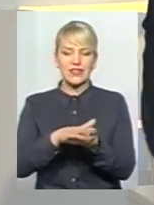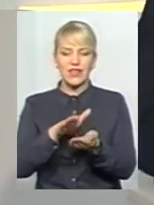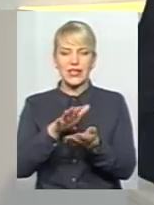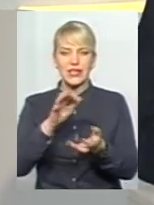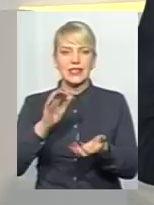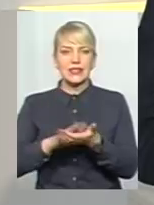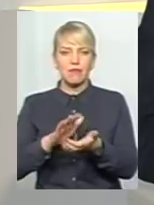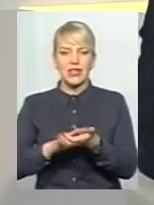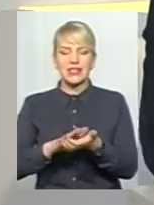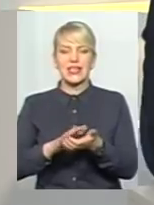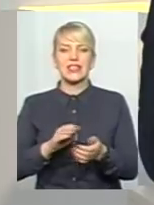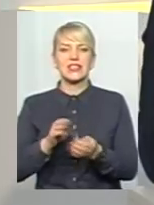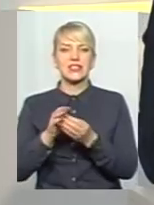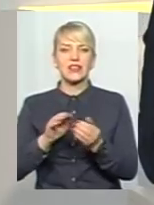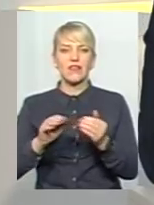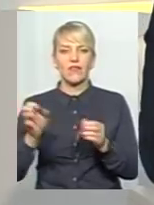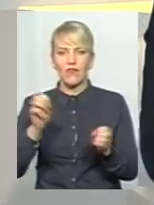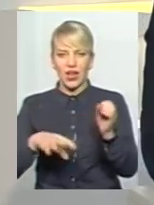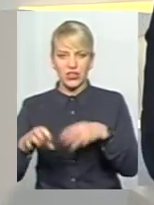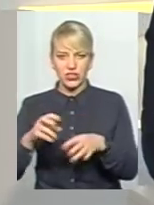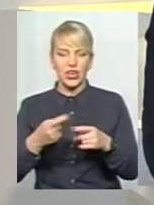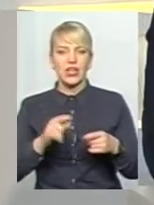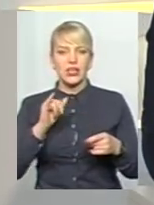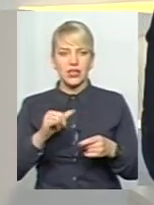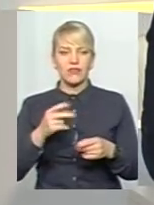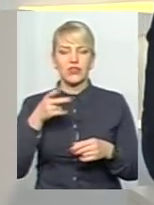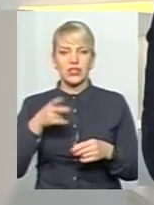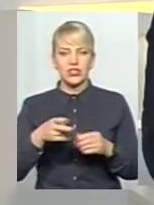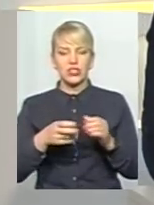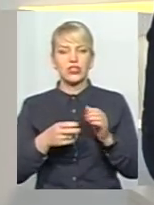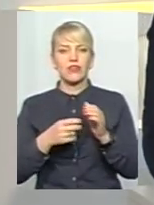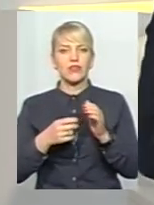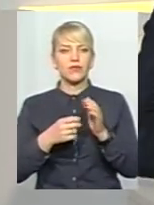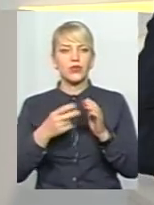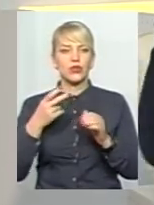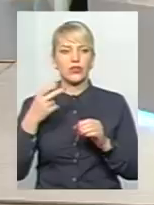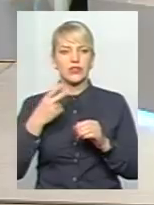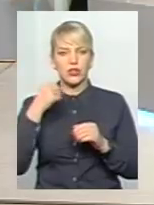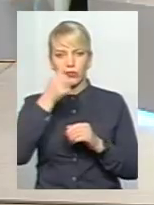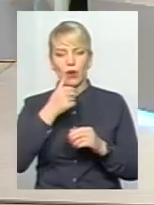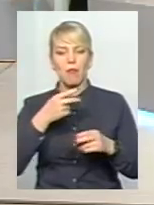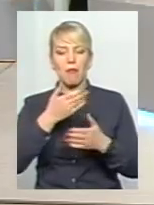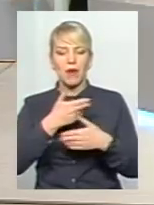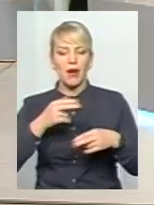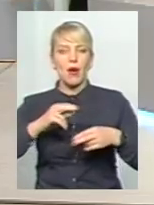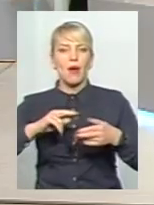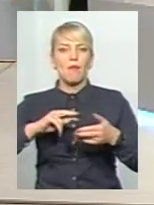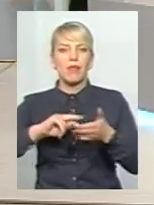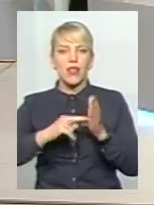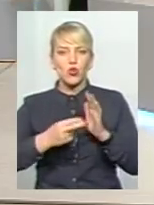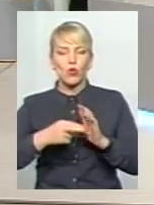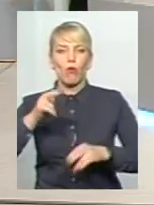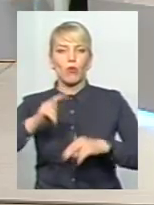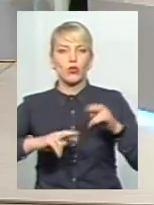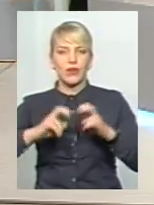до всіх екологічних норм. У 2022 році ми плануємо побудувати сміттєпереробний завод. Той план, який ми намалювали, наразі ми ще